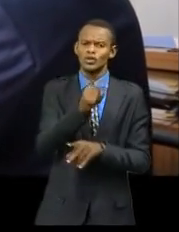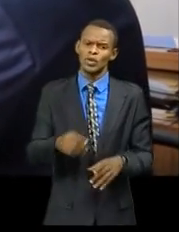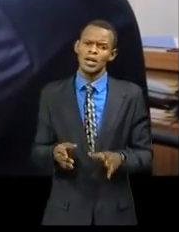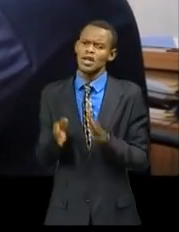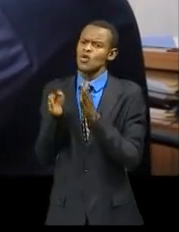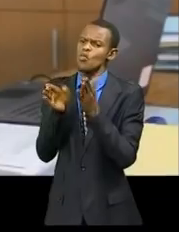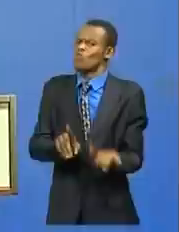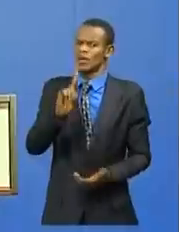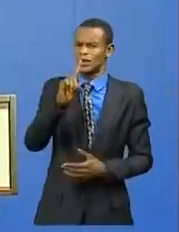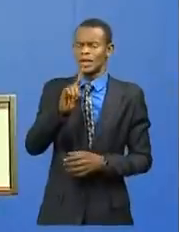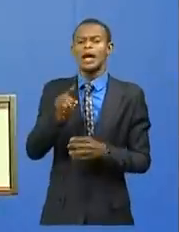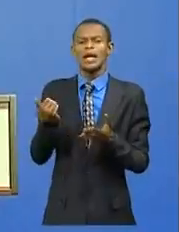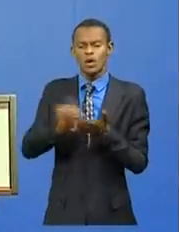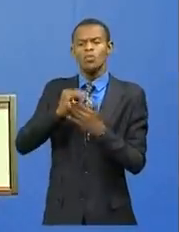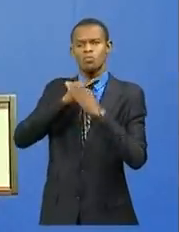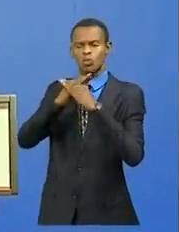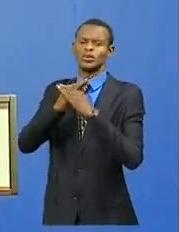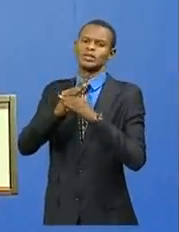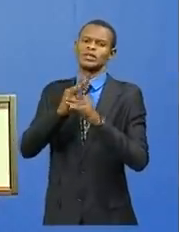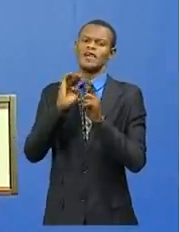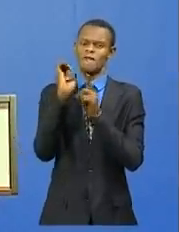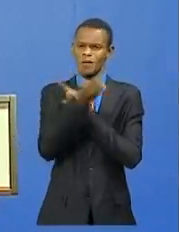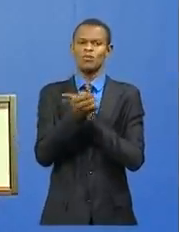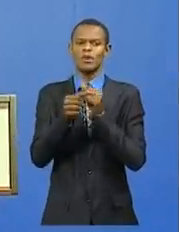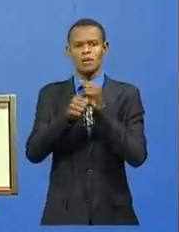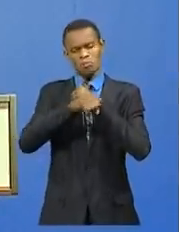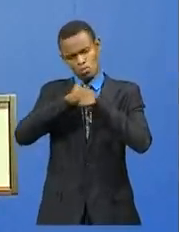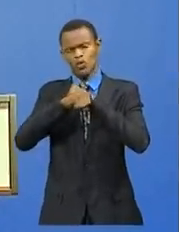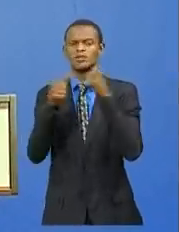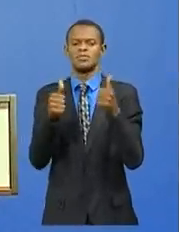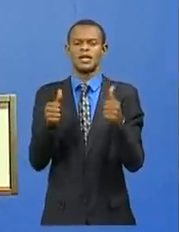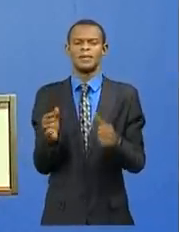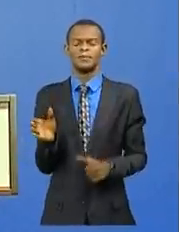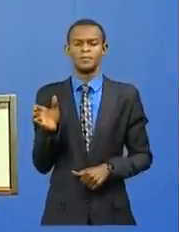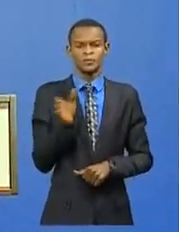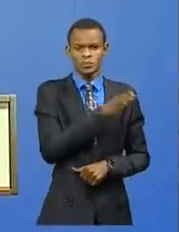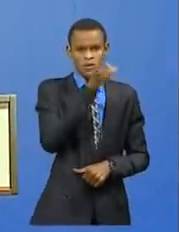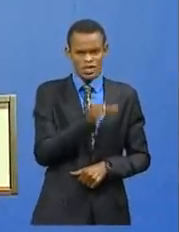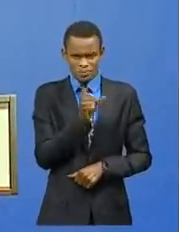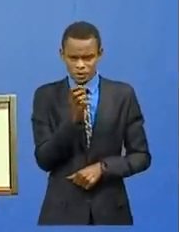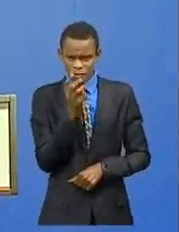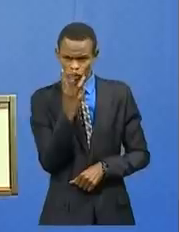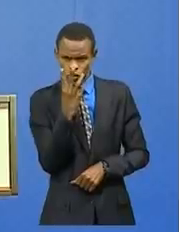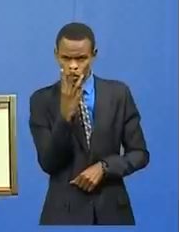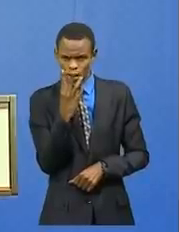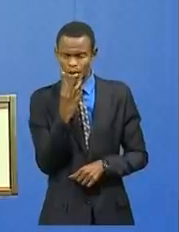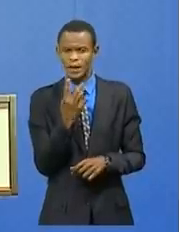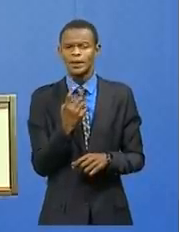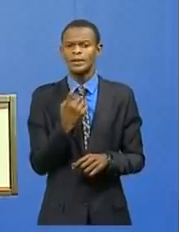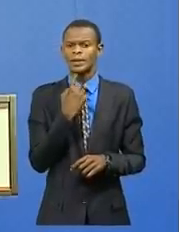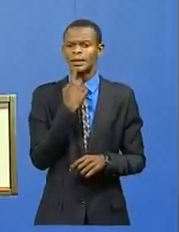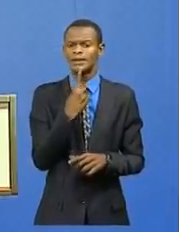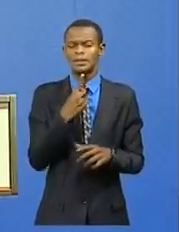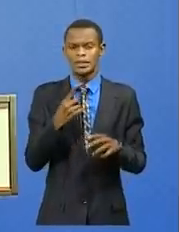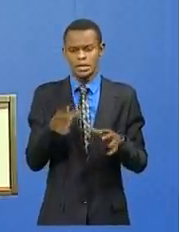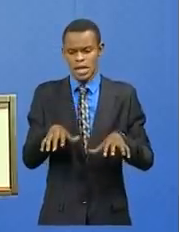écosystème. Au chapitre 3 du Conseil de ministre de ce jour, approbation d'un relevé des décisions